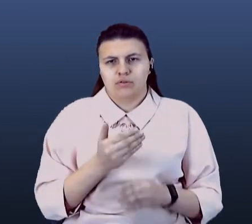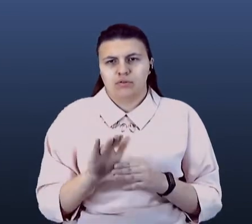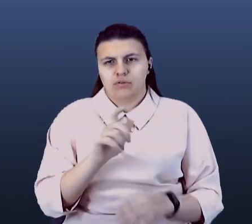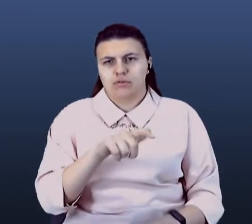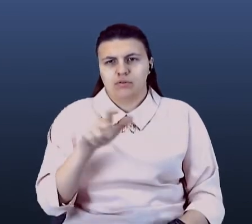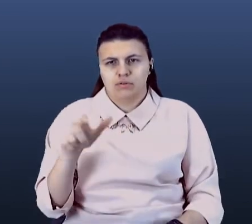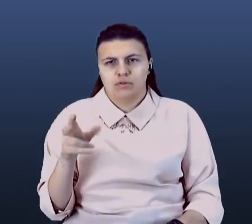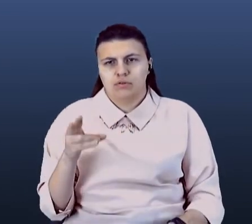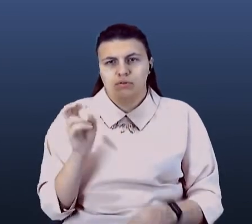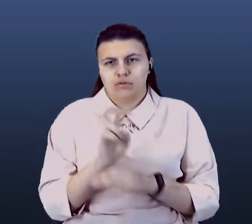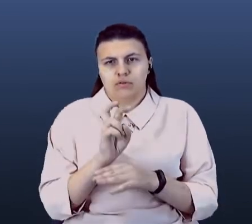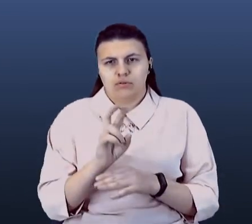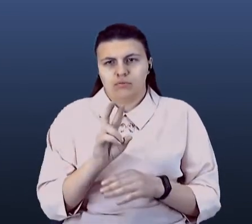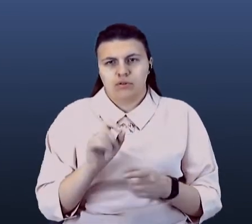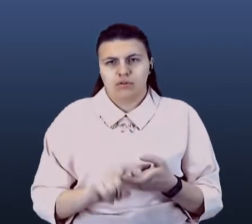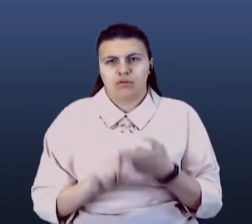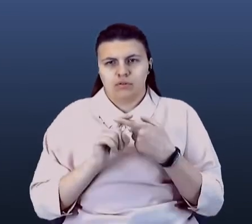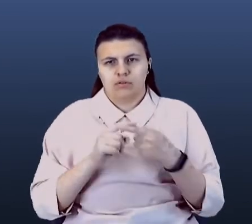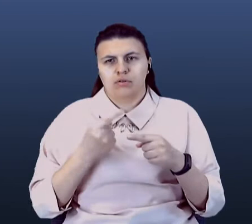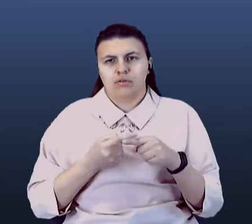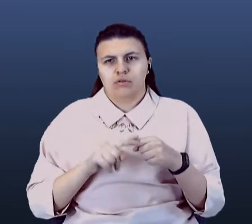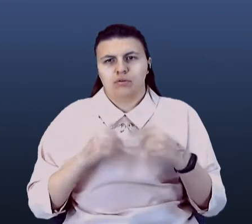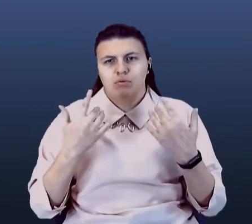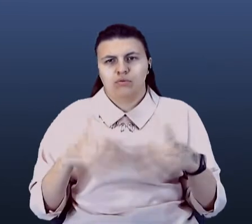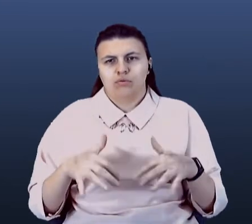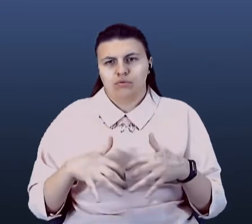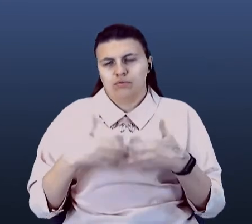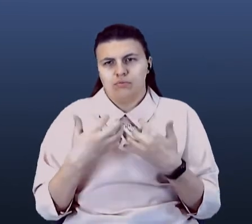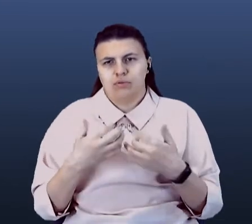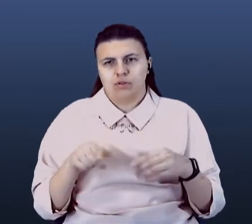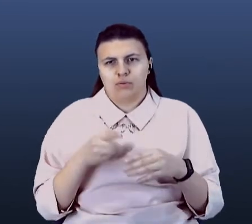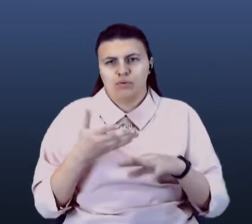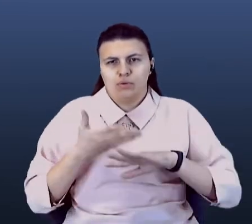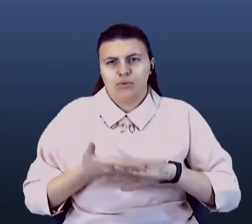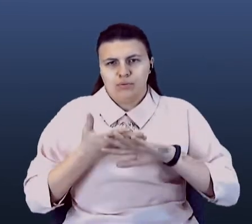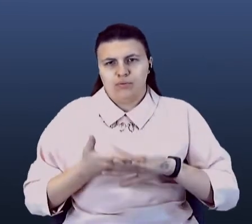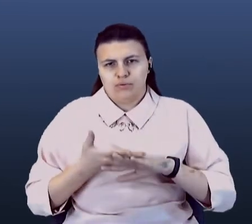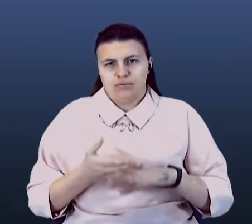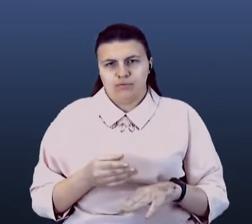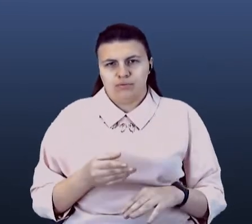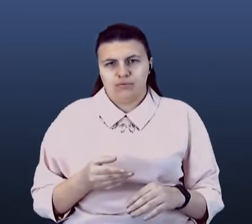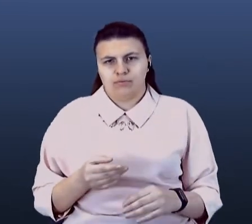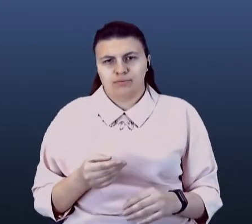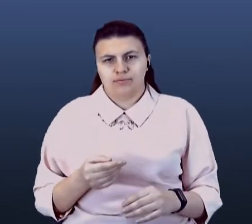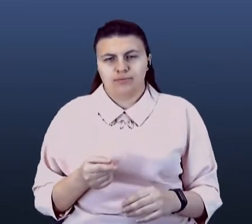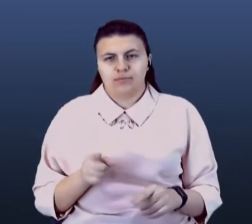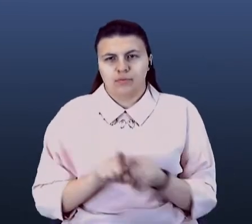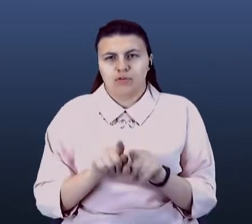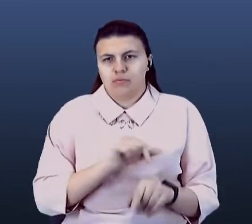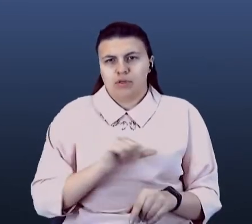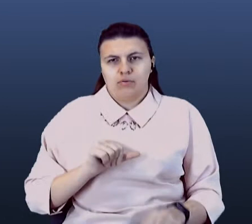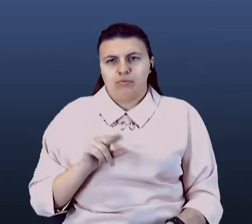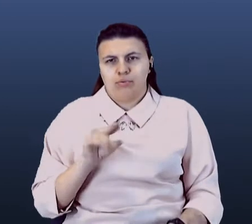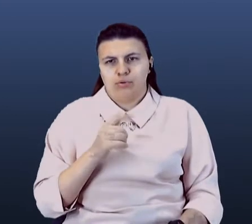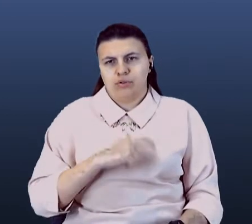заразитися. Це вже автоматически такий сидя карантин, який сам по себе, без цих ограничений.